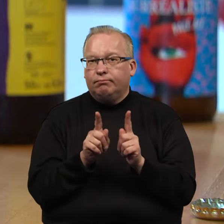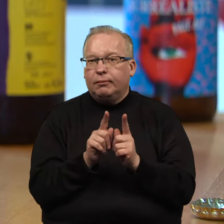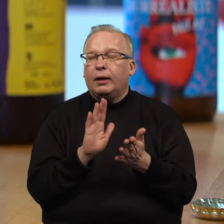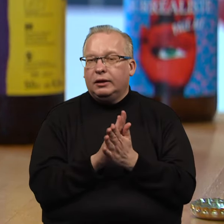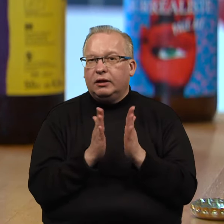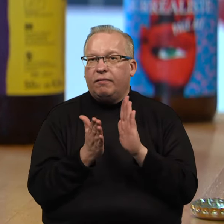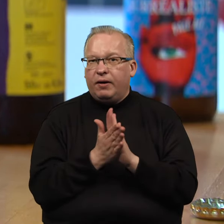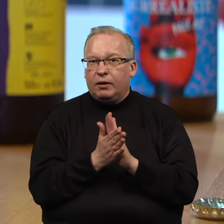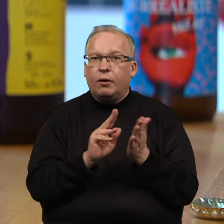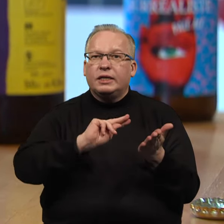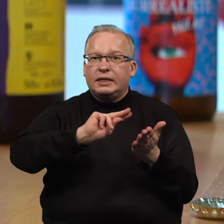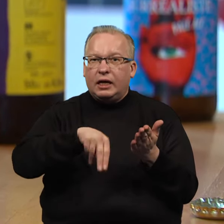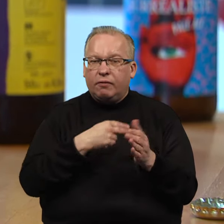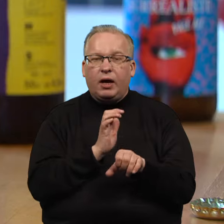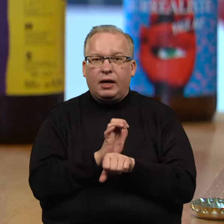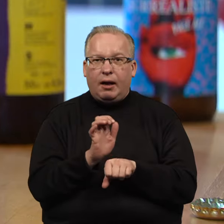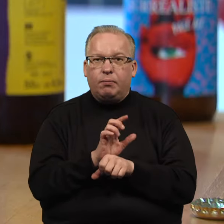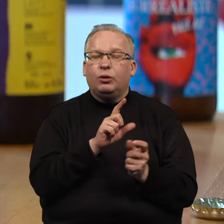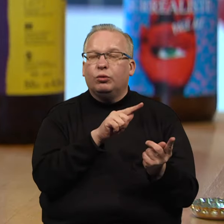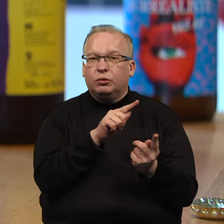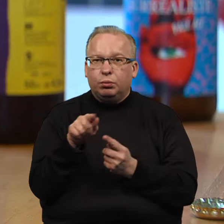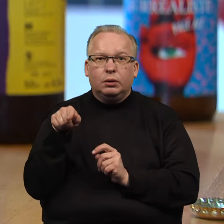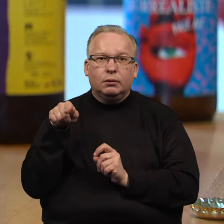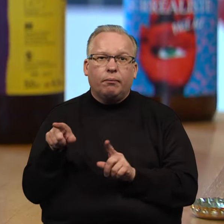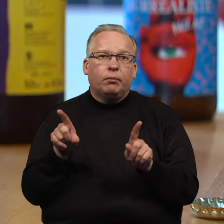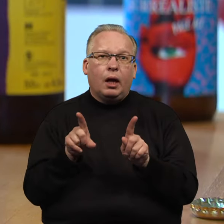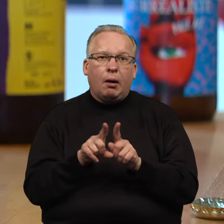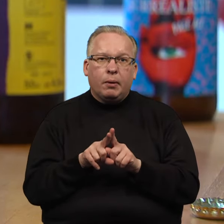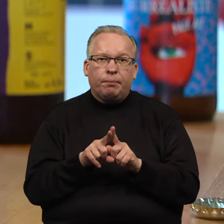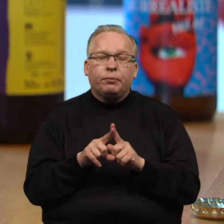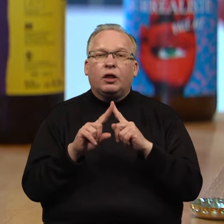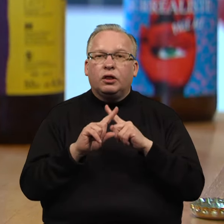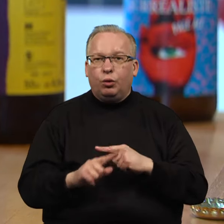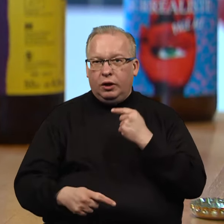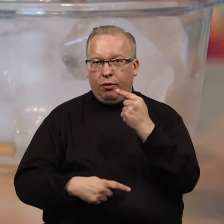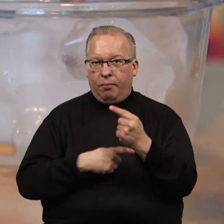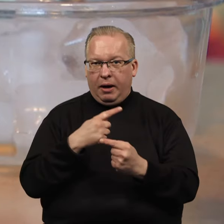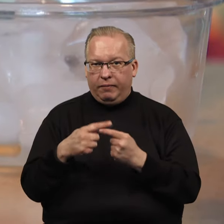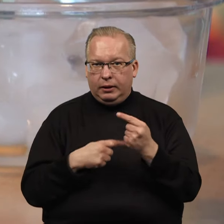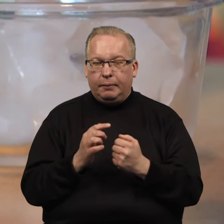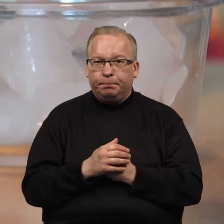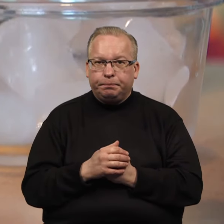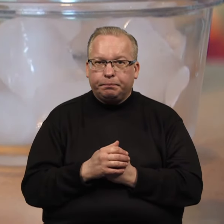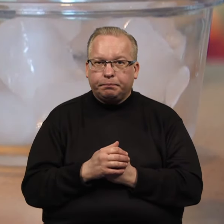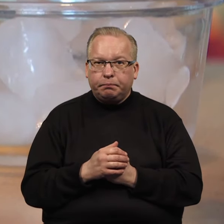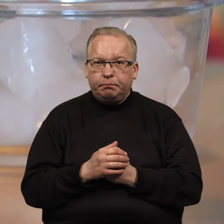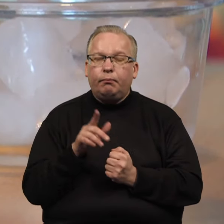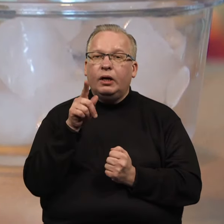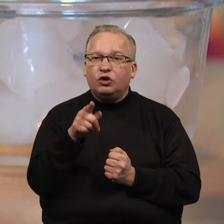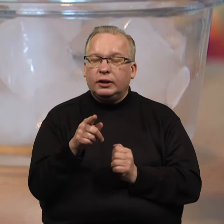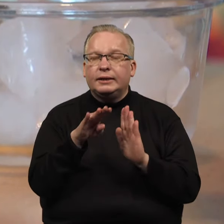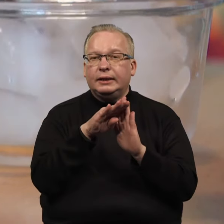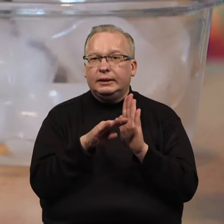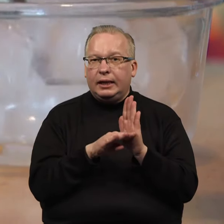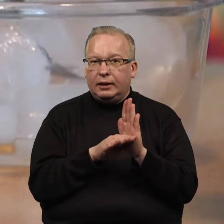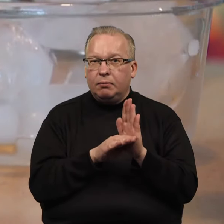atvarką sertifikavę gaminamus alkoholinius gėrimus kaip tautinio pavildo produktus. Prieš šias alkoholio kontrolės